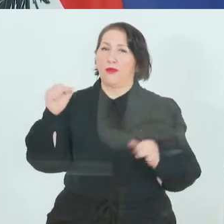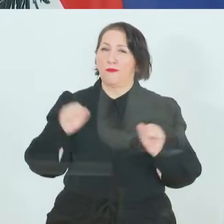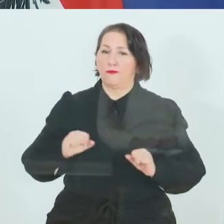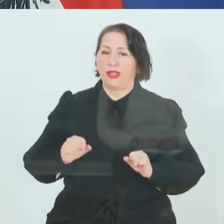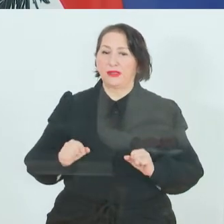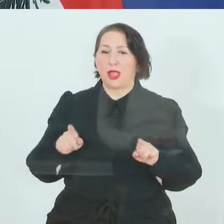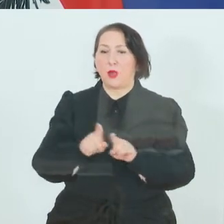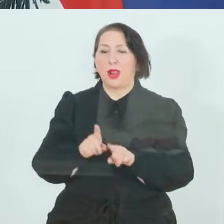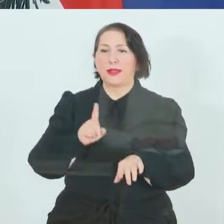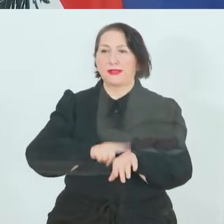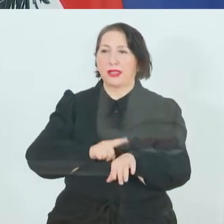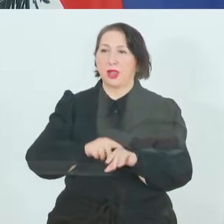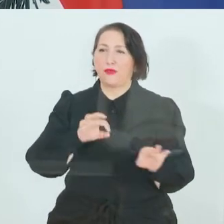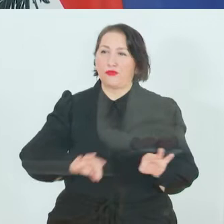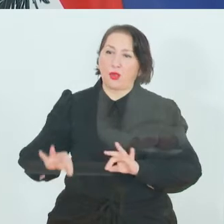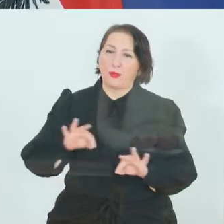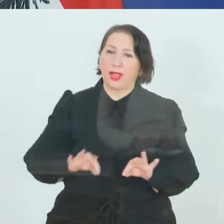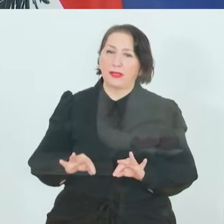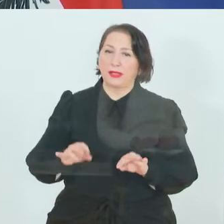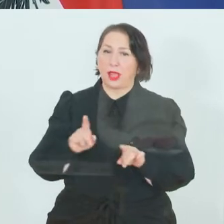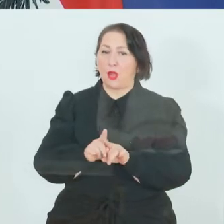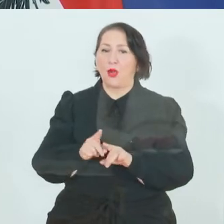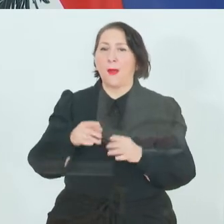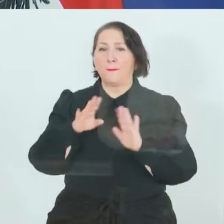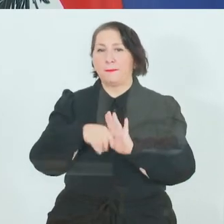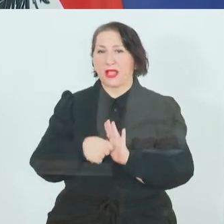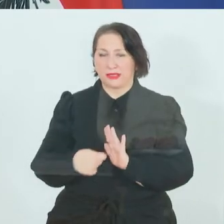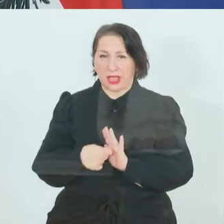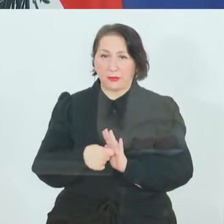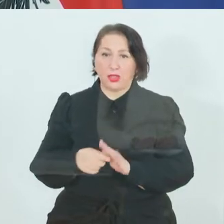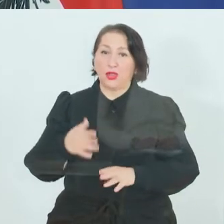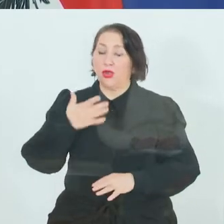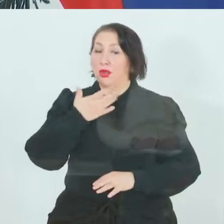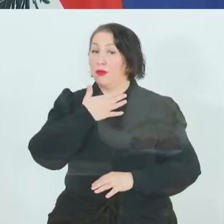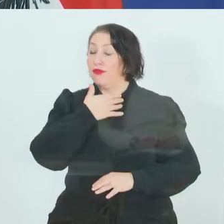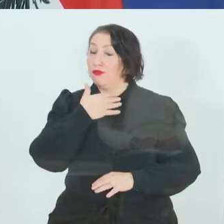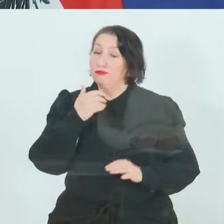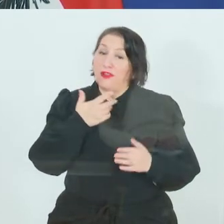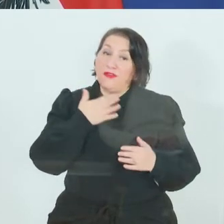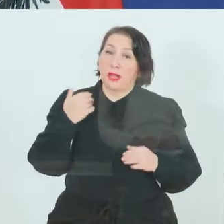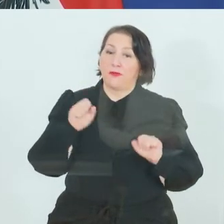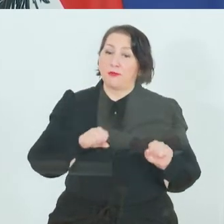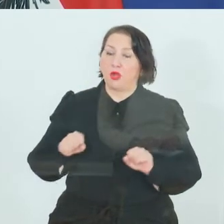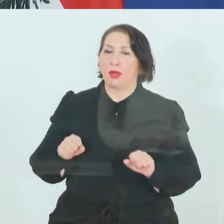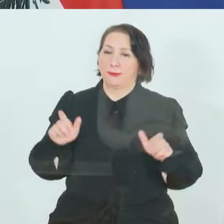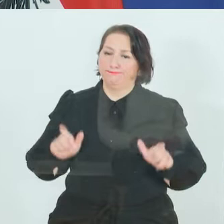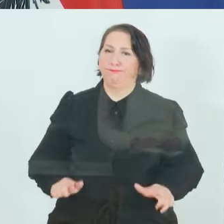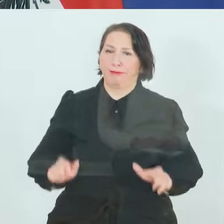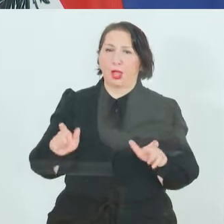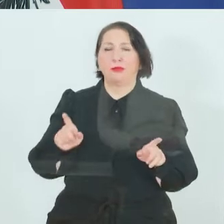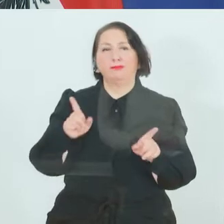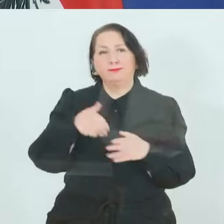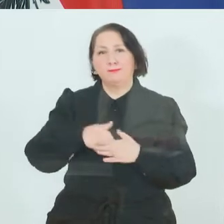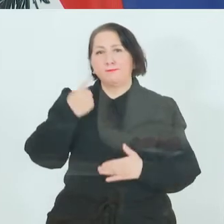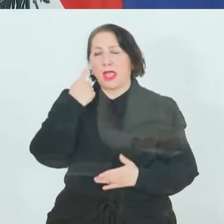mit unseren Programmen und Maßnahmen, dass wir so viel wie möglich abfedern. Das bedeutet, dass wir so viele Jobs wie möglich